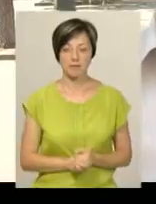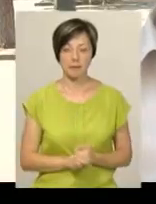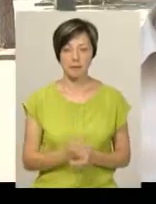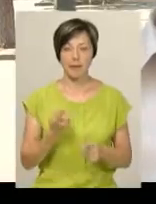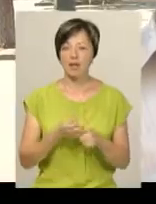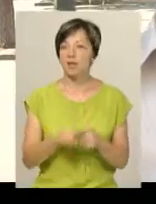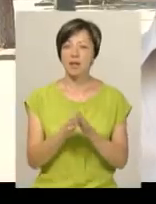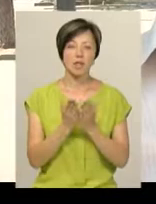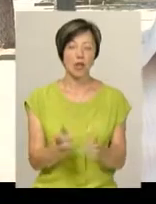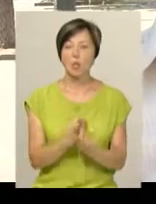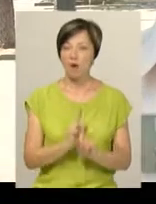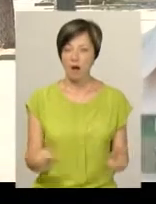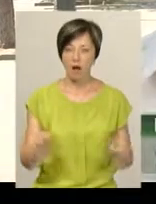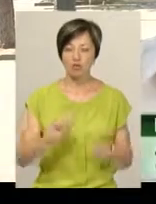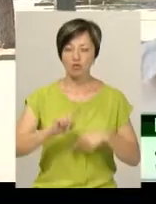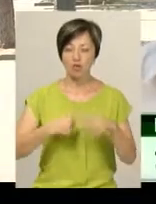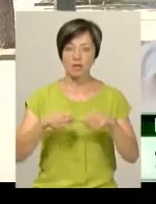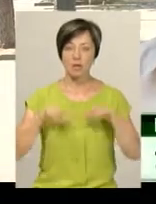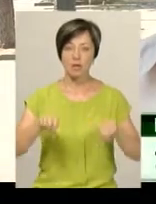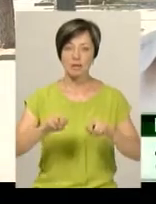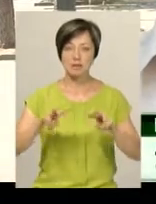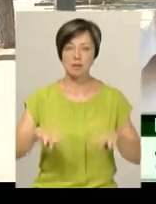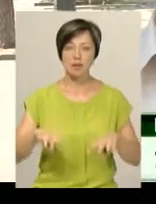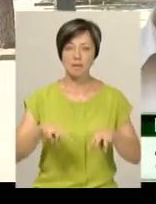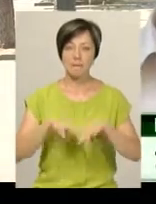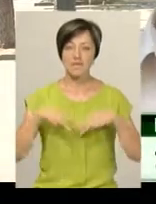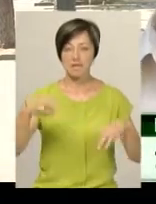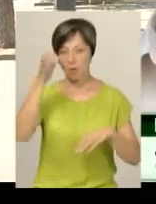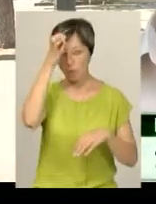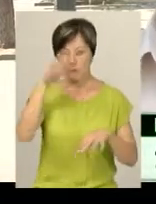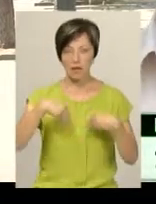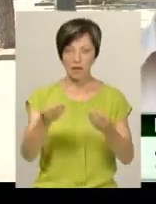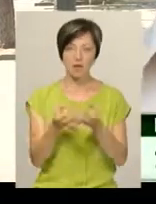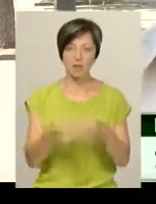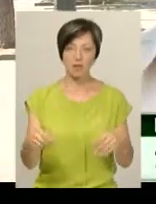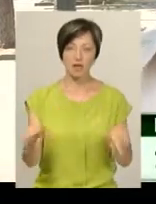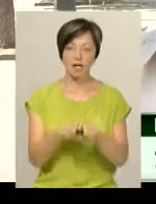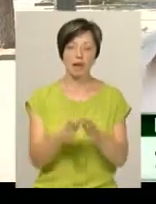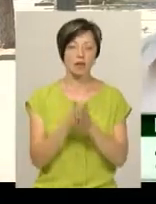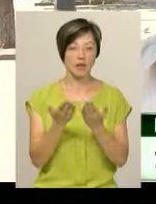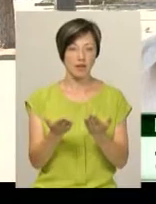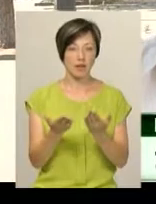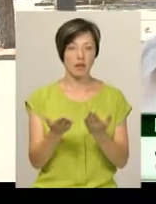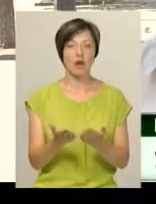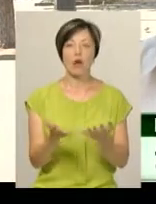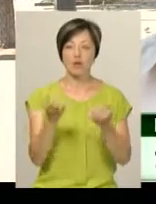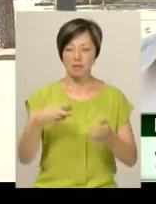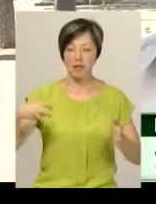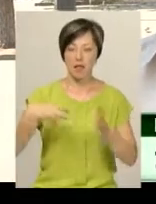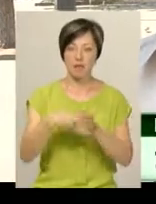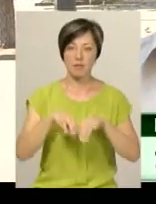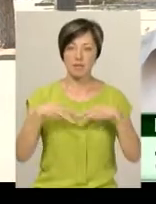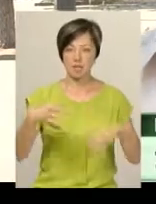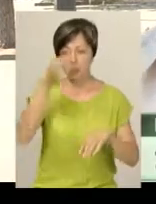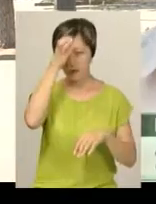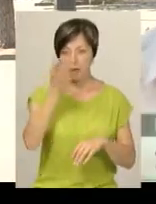Ця книга унікальна. Вона пройшла через спеціальну комісію Міністерства освіти, яка дає дозвіл на такі книги. Книга отримала гриф Міністерства